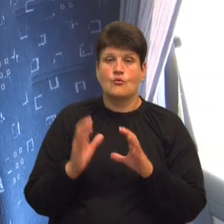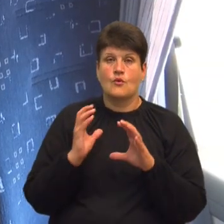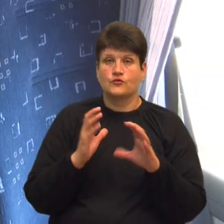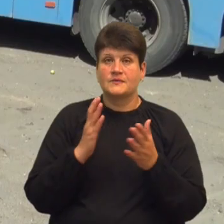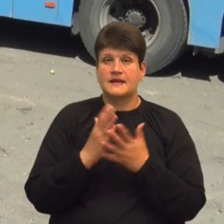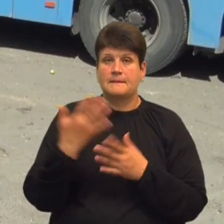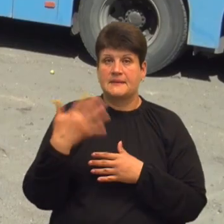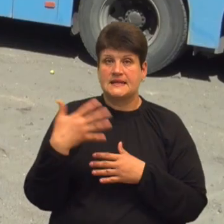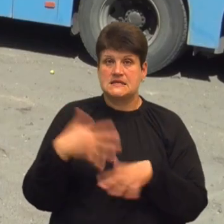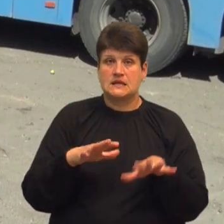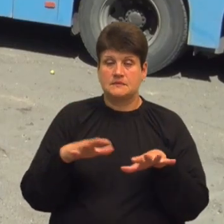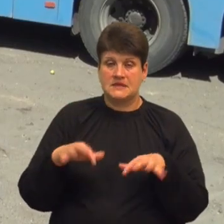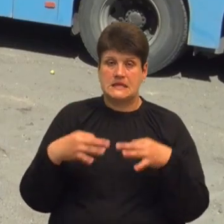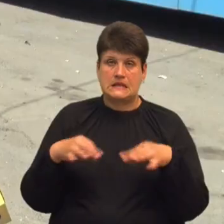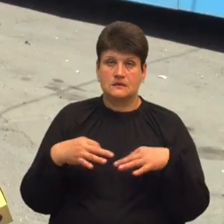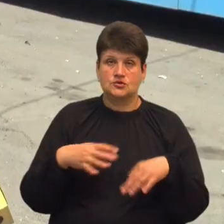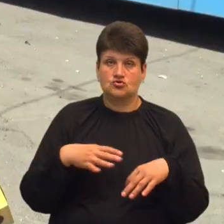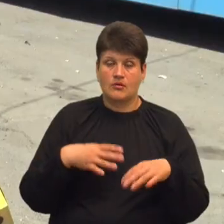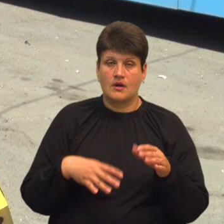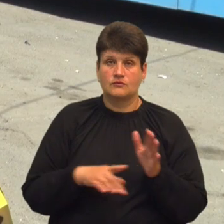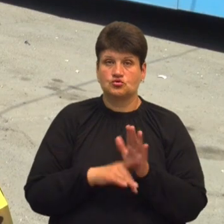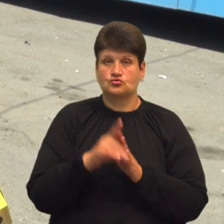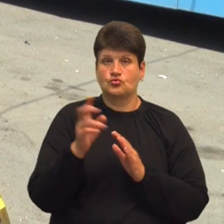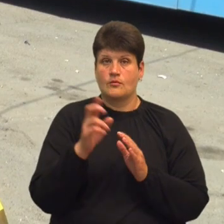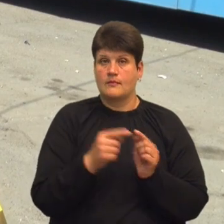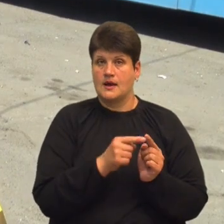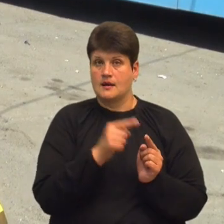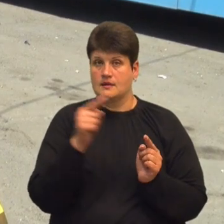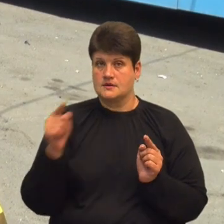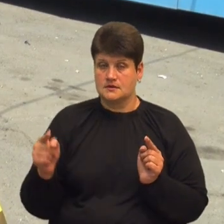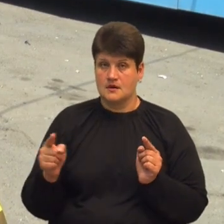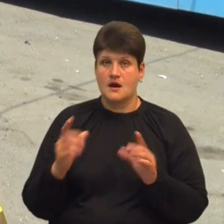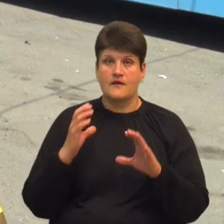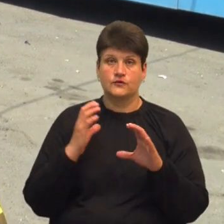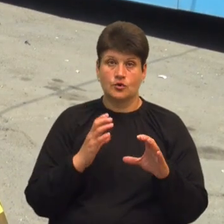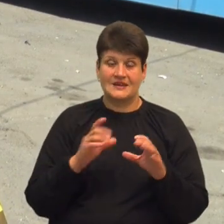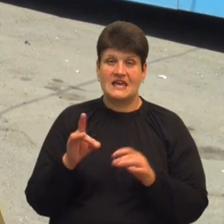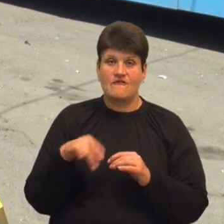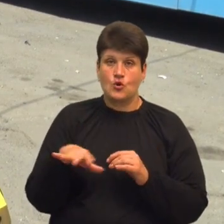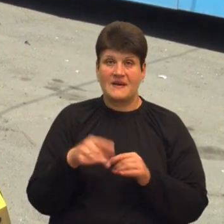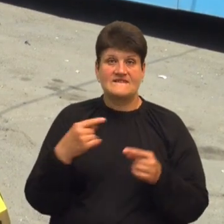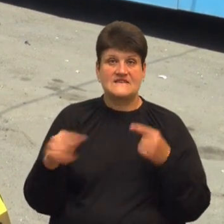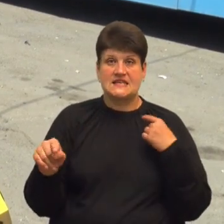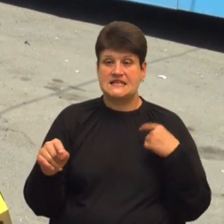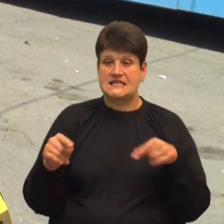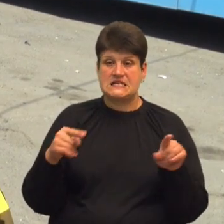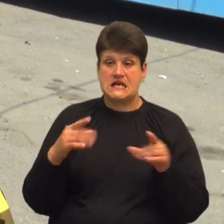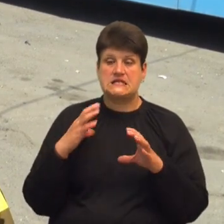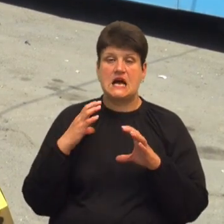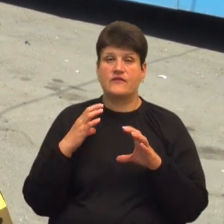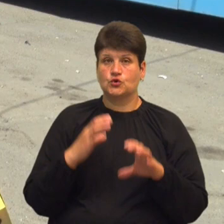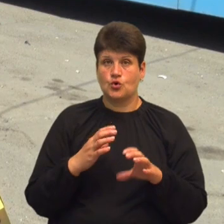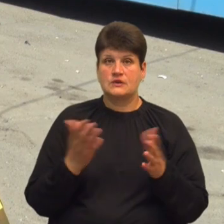чекали від березня, каже Ольга Хома. Автобуси, маємо розуміти, європейські відрізняються від автобусів,